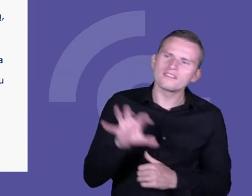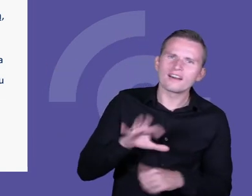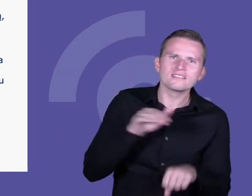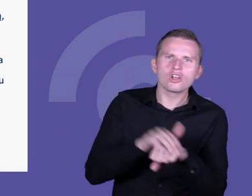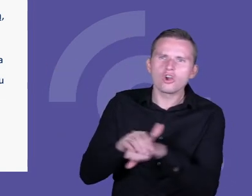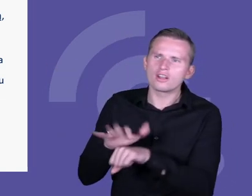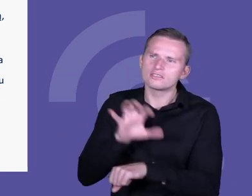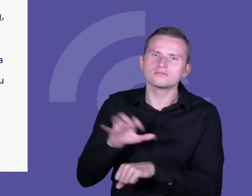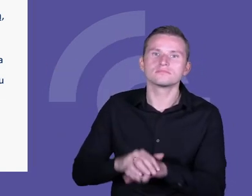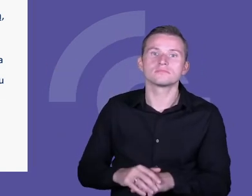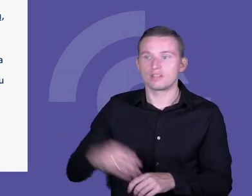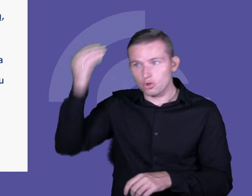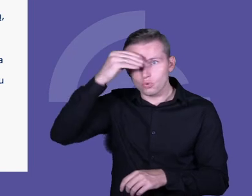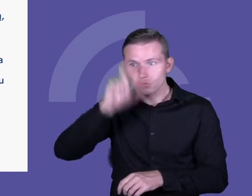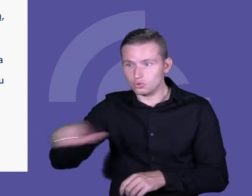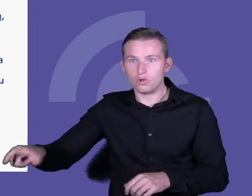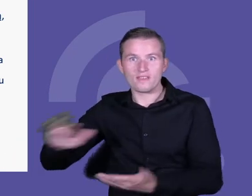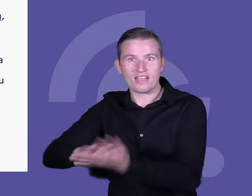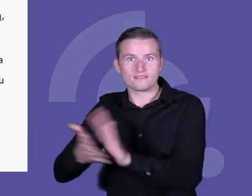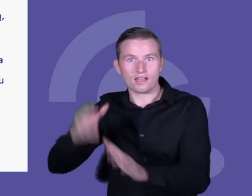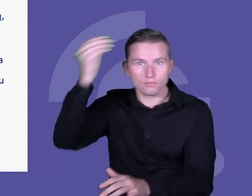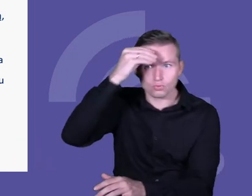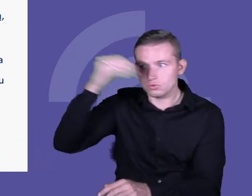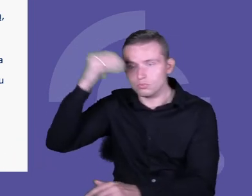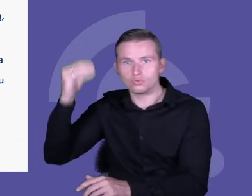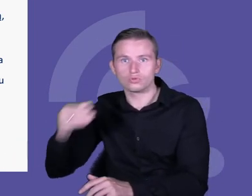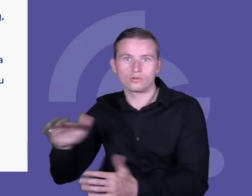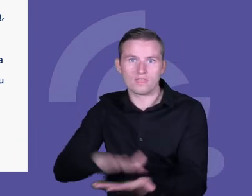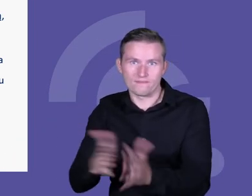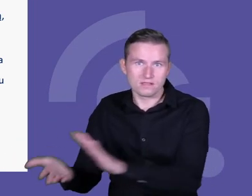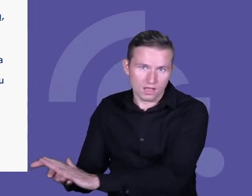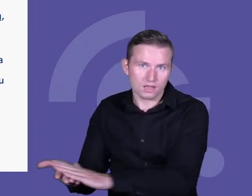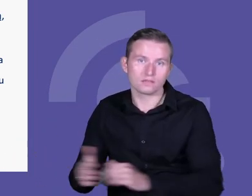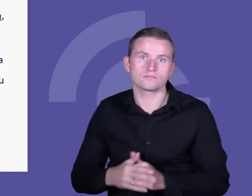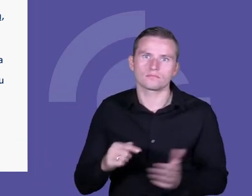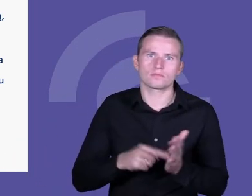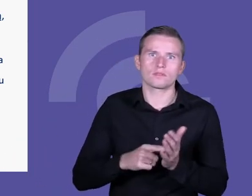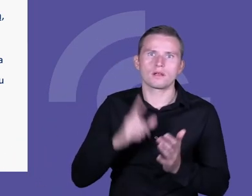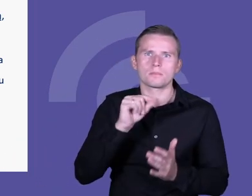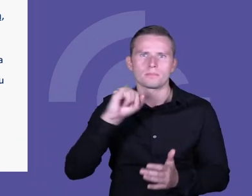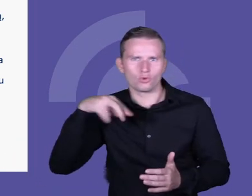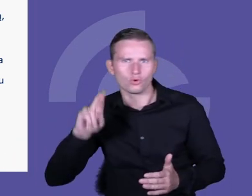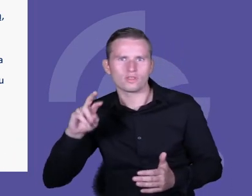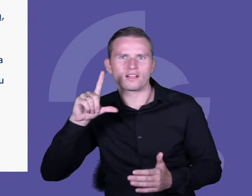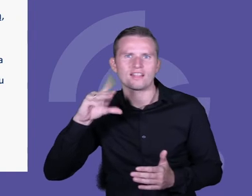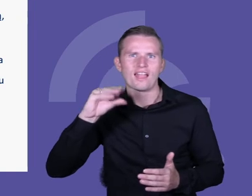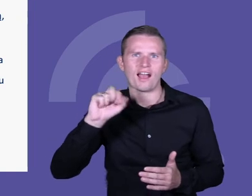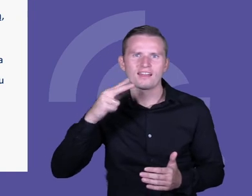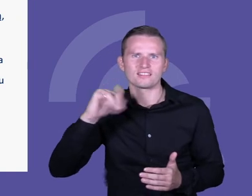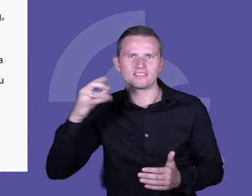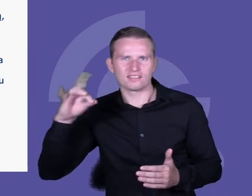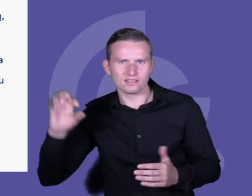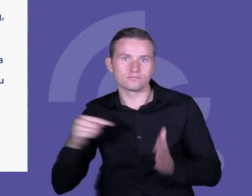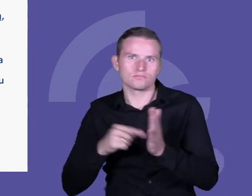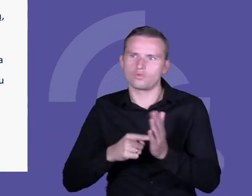się uczniów od siebie, ten peer learning, o którym się mówi, że jest też takim bardzo ważnym, istotnym nowym trendem. Czy